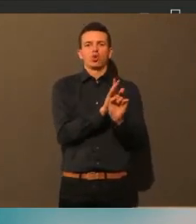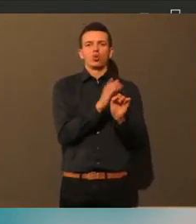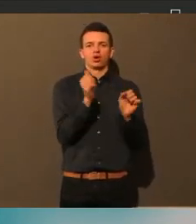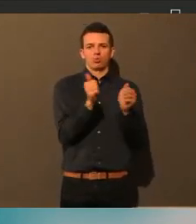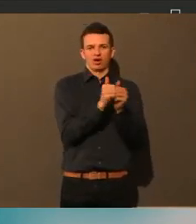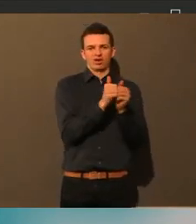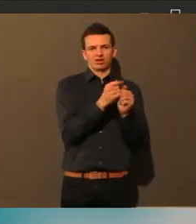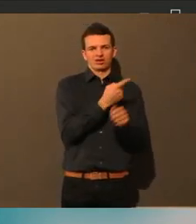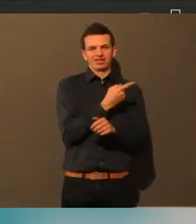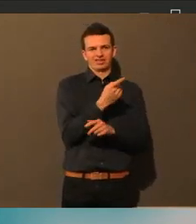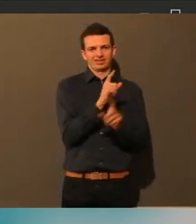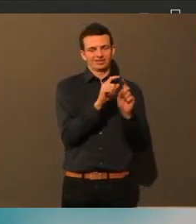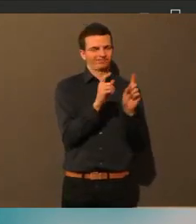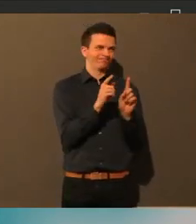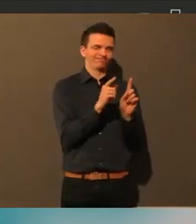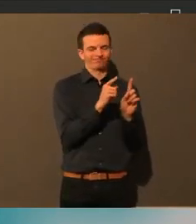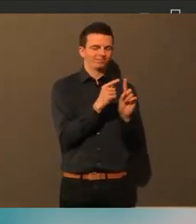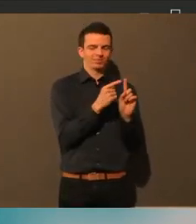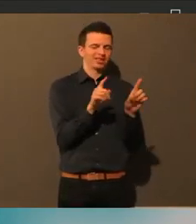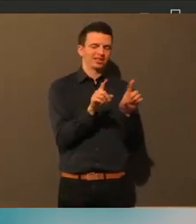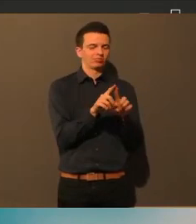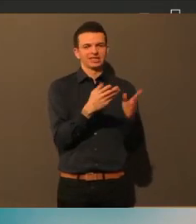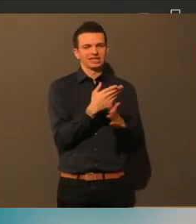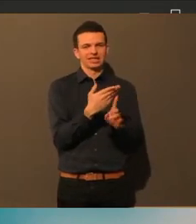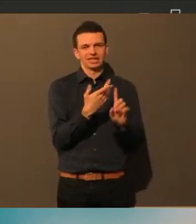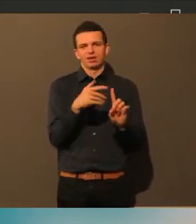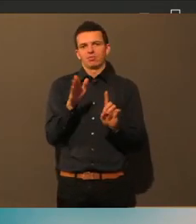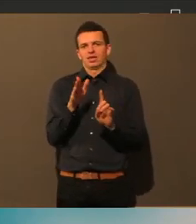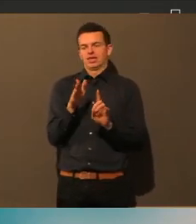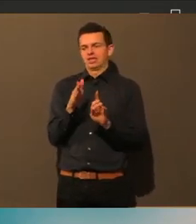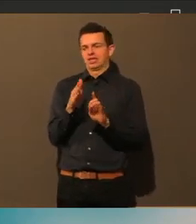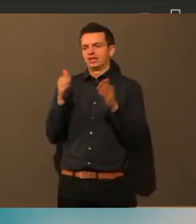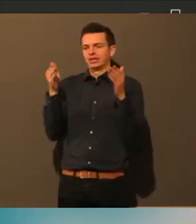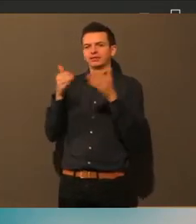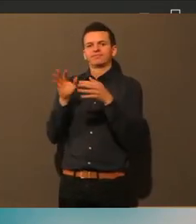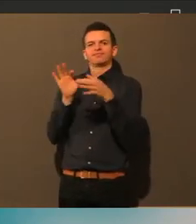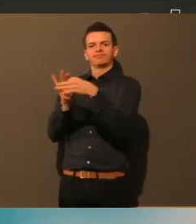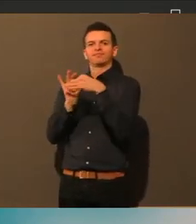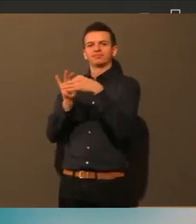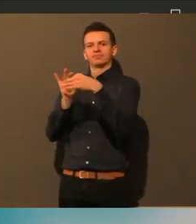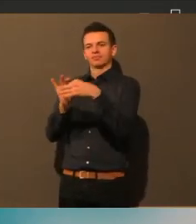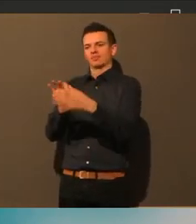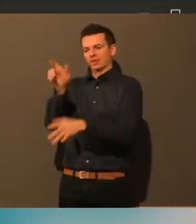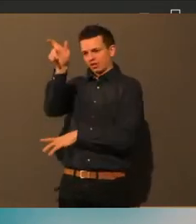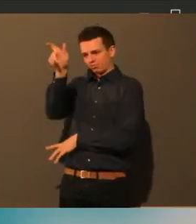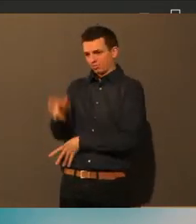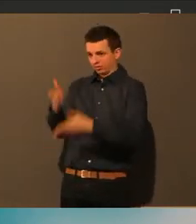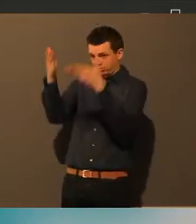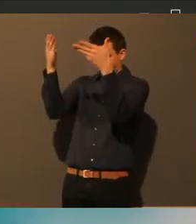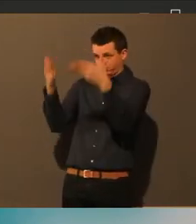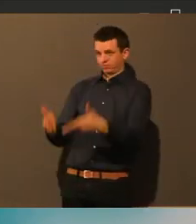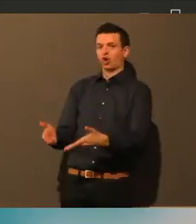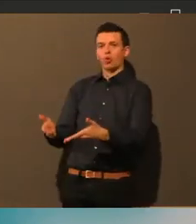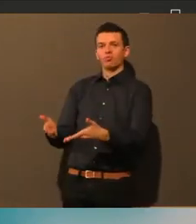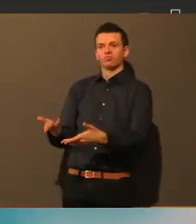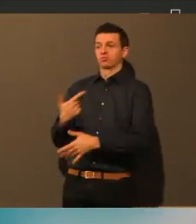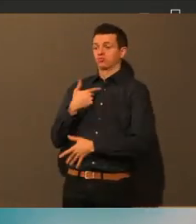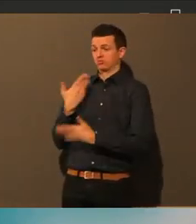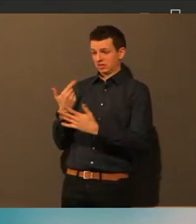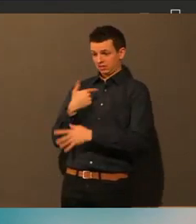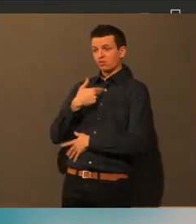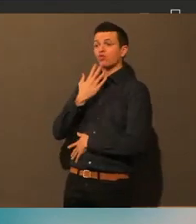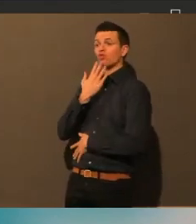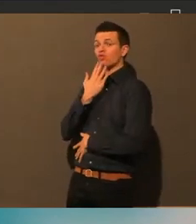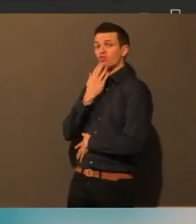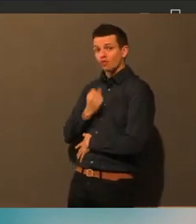und jeder Einzelnen und da müssen alle darüber entscheiden, ob man das möchte oder nicht, ob man so eine Blutbildanalyse möchte oder nicht, ob man